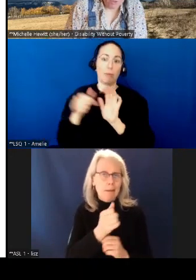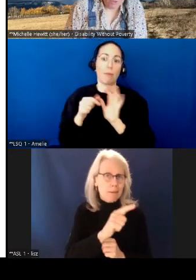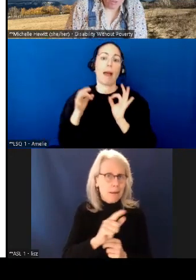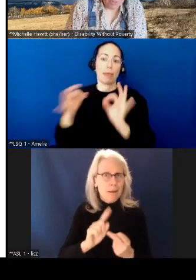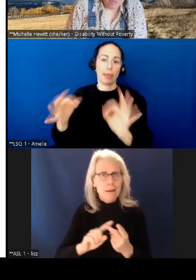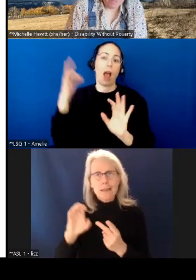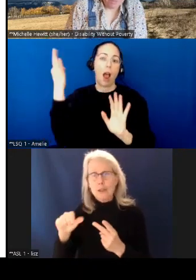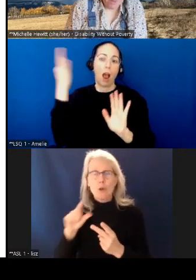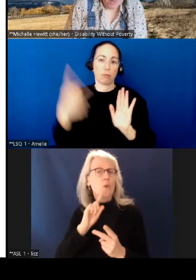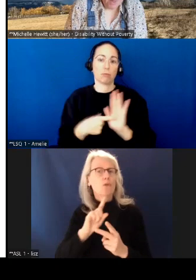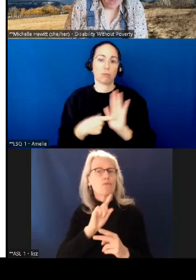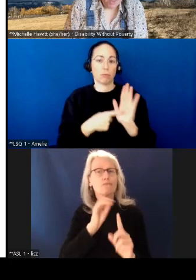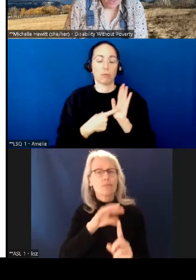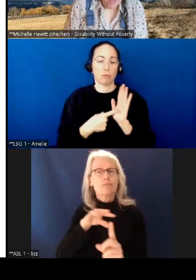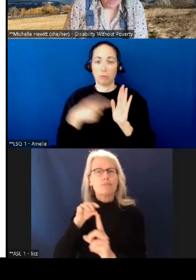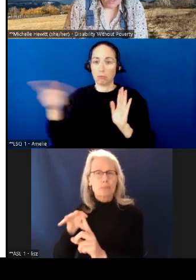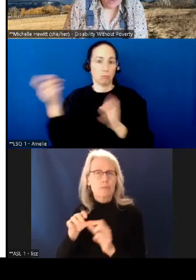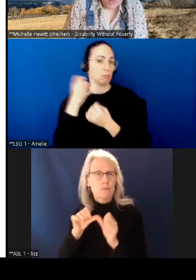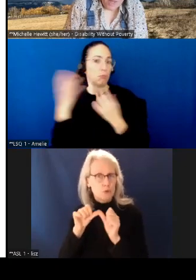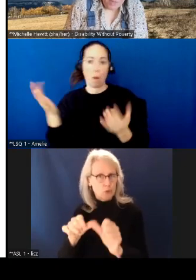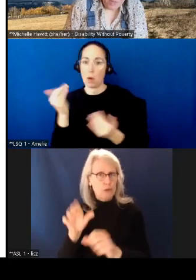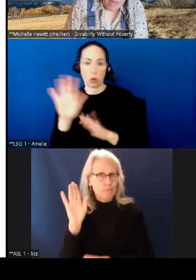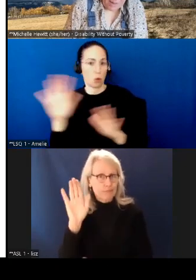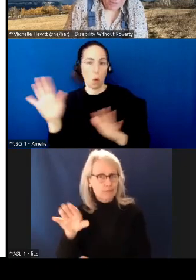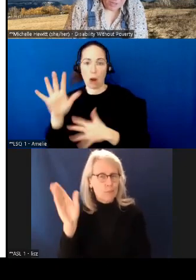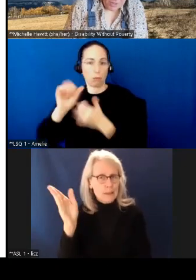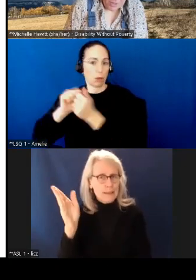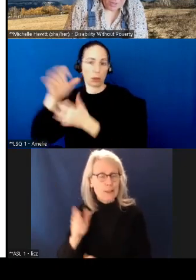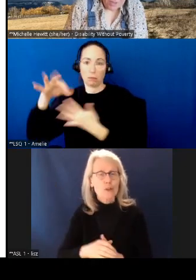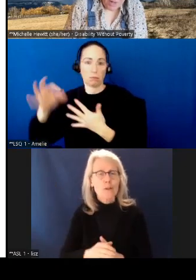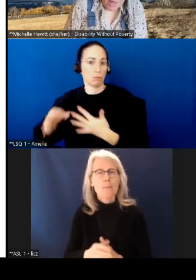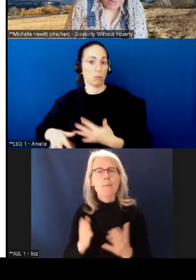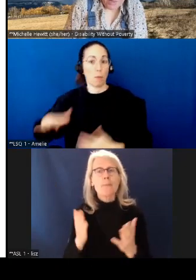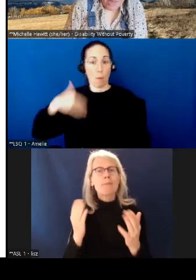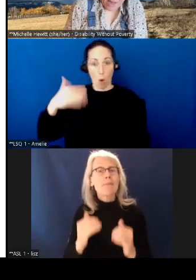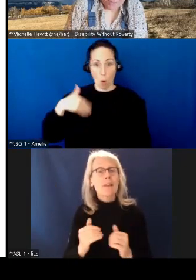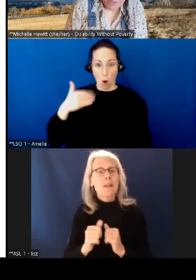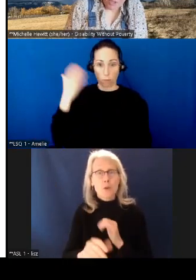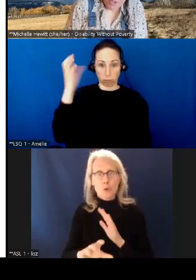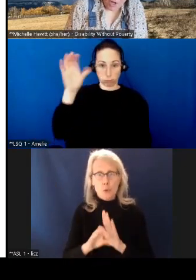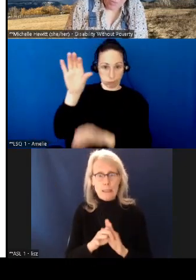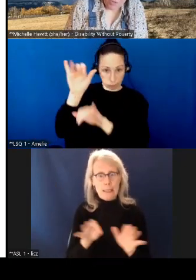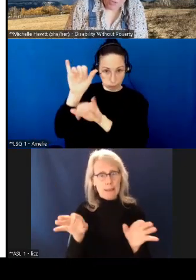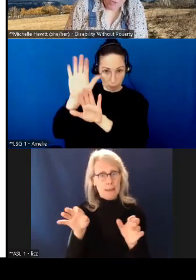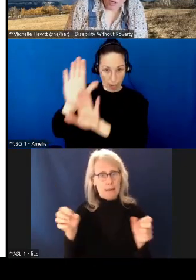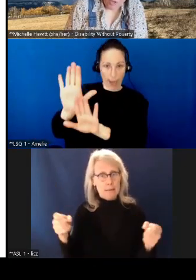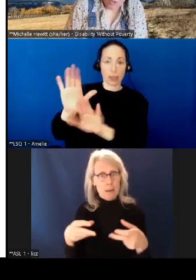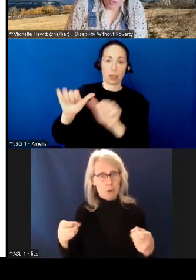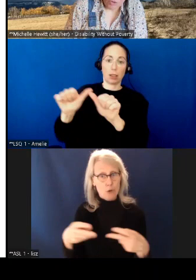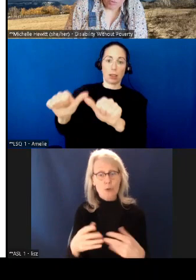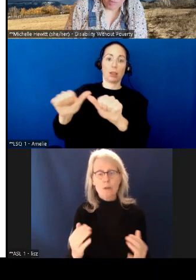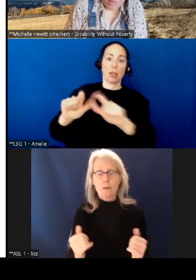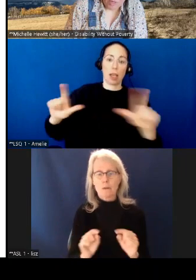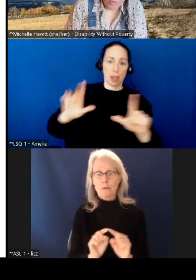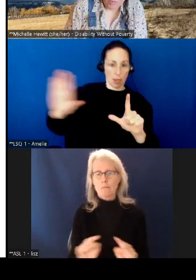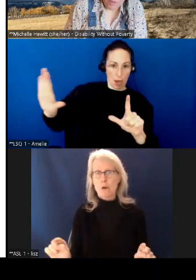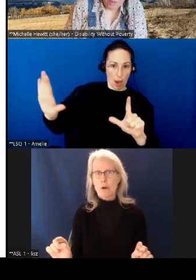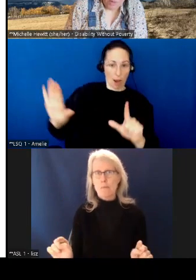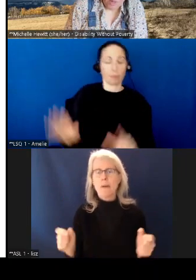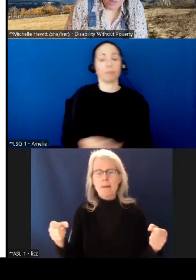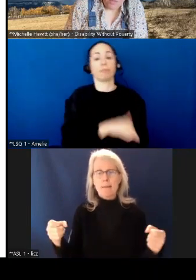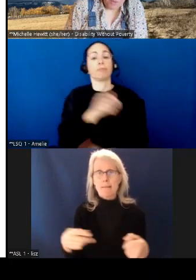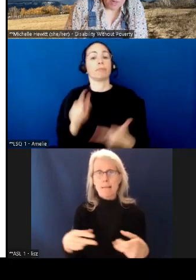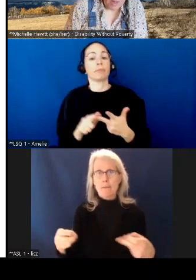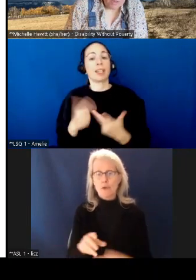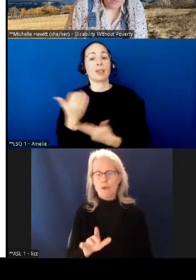présentation. Vous n'avez pas besoin de faire quoi que ce soit parce que les personnes vont rester sur votre écran. Pour activer le